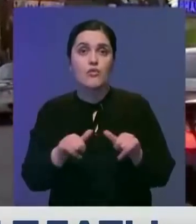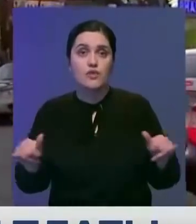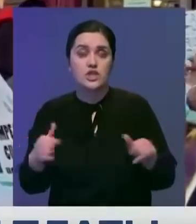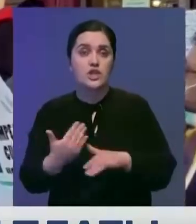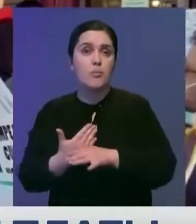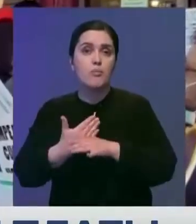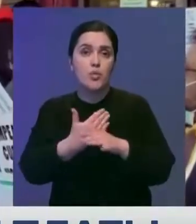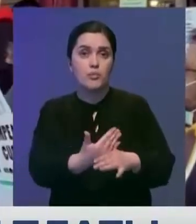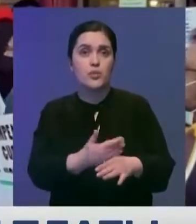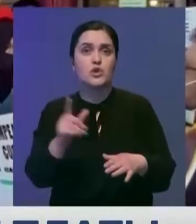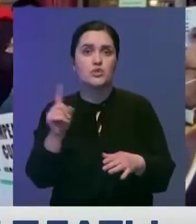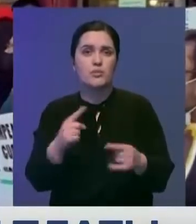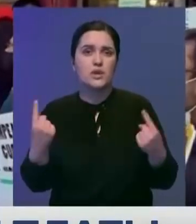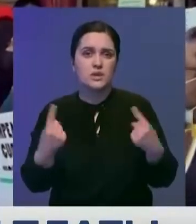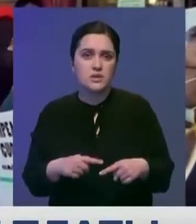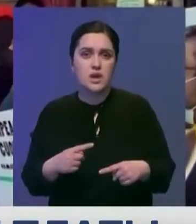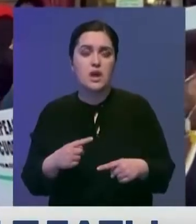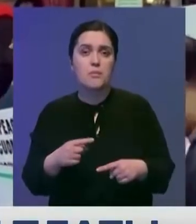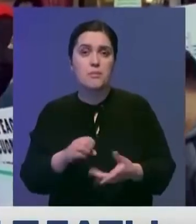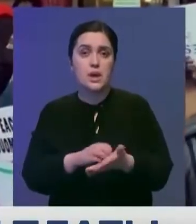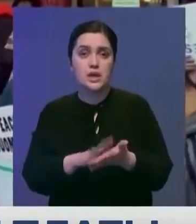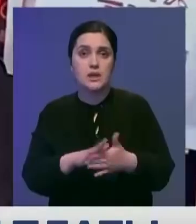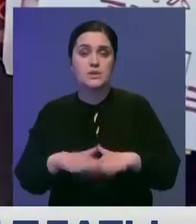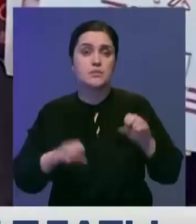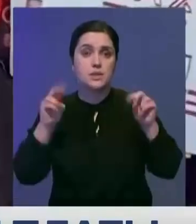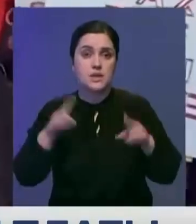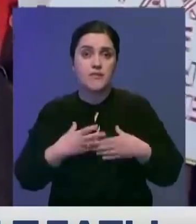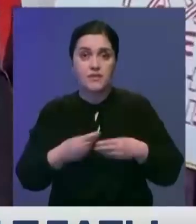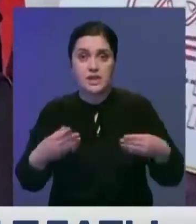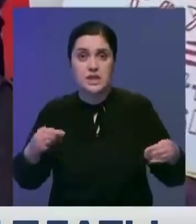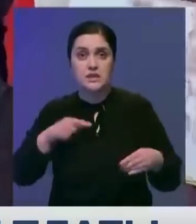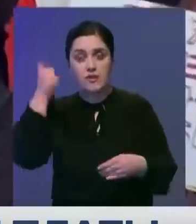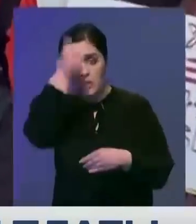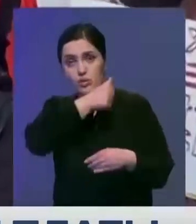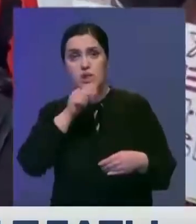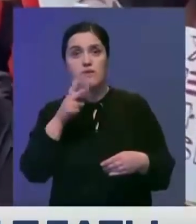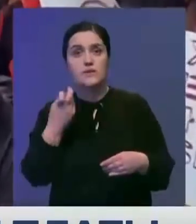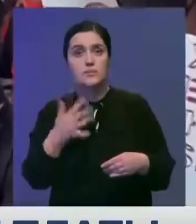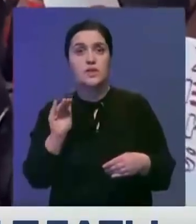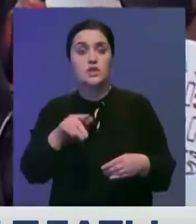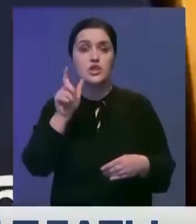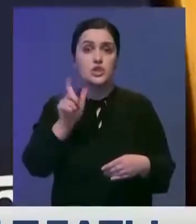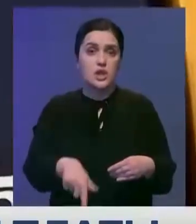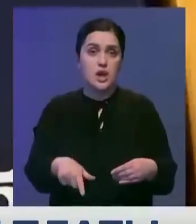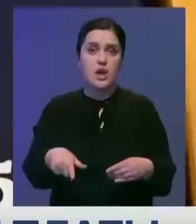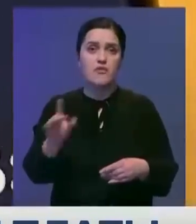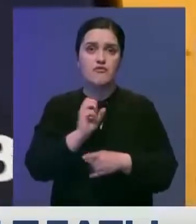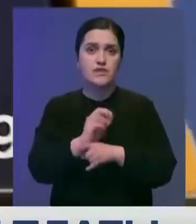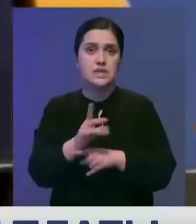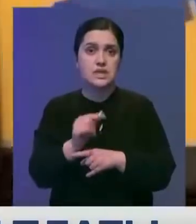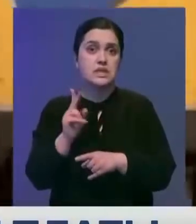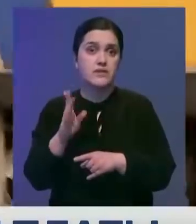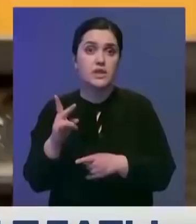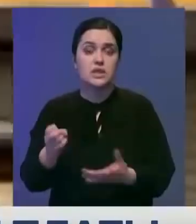федеральную помощь, чтобы справиться с кризисом. По данным экспертов, с весны этого года почти 250 тысяч человек по всей стране